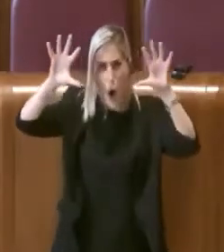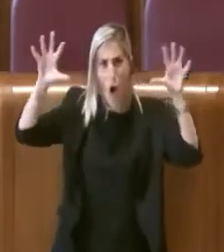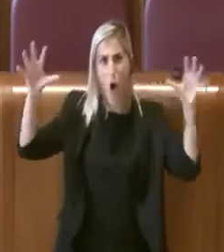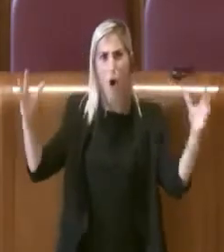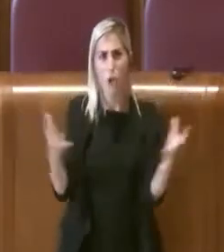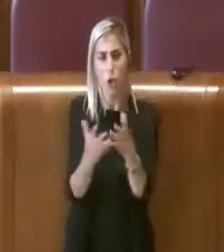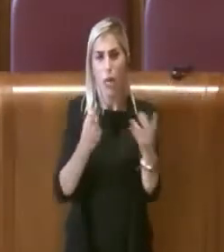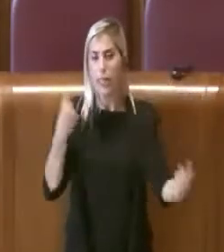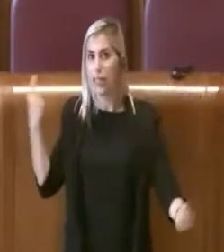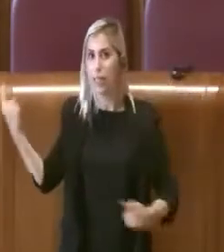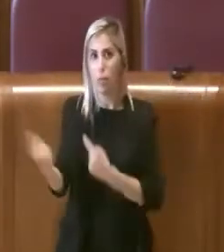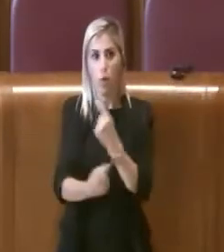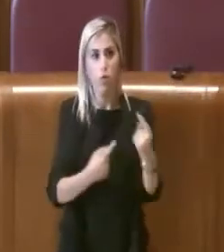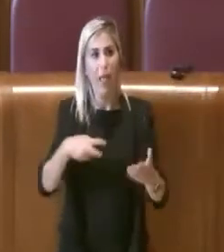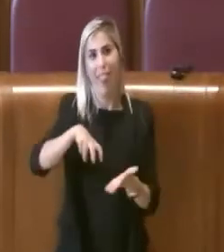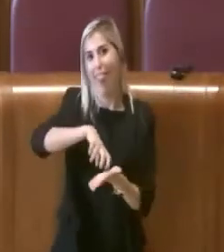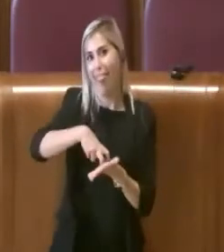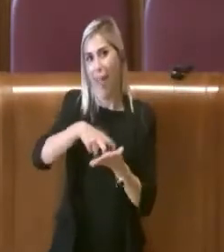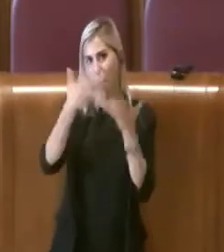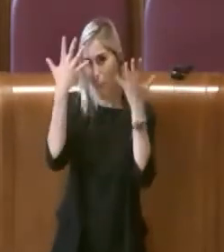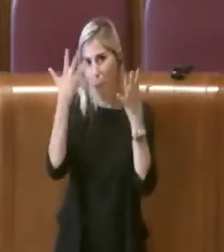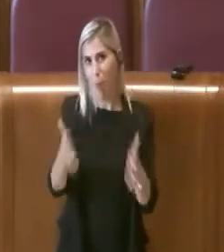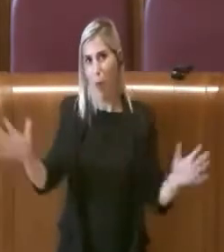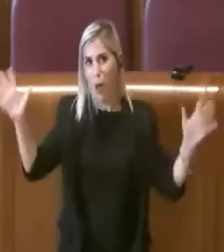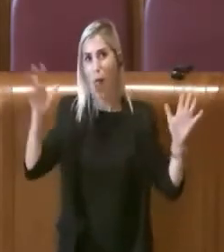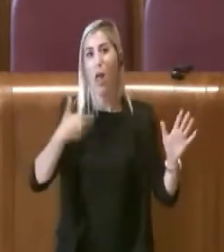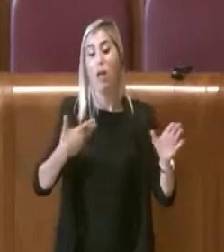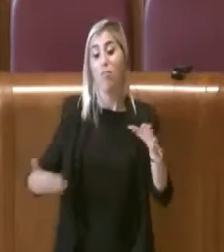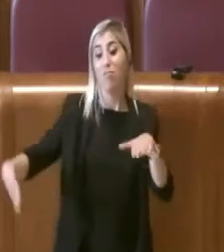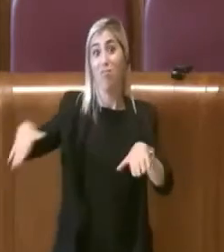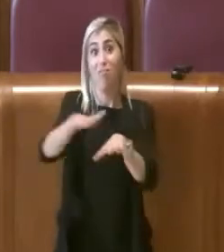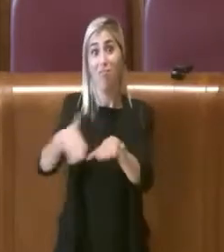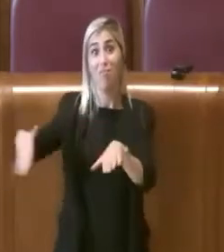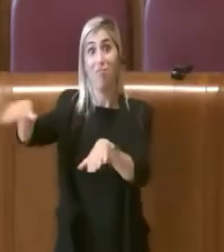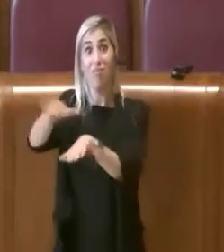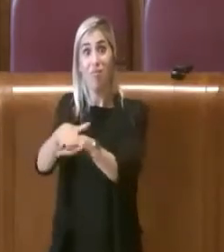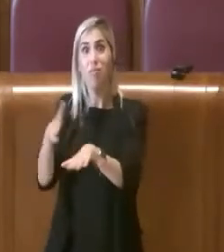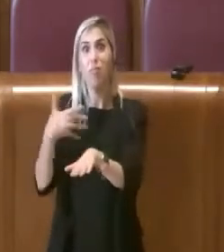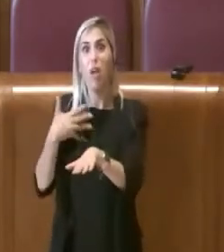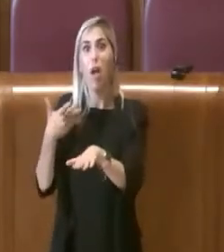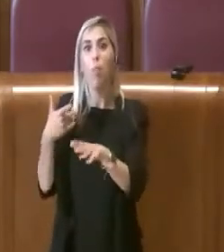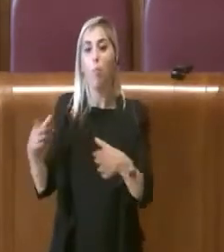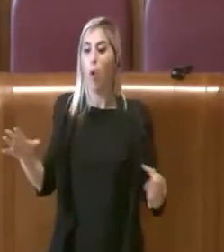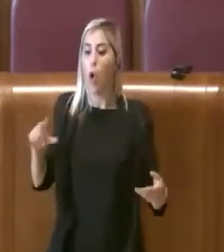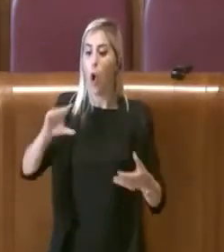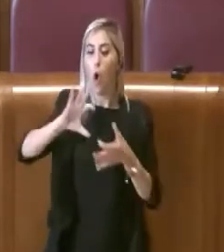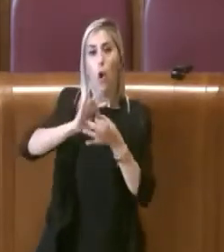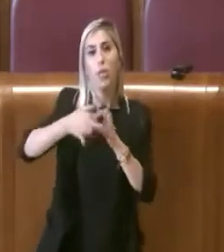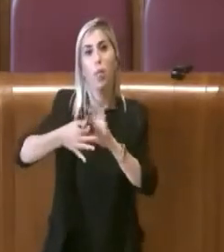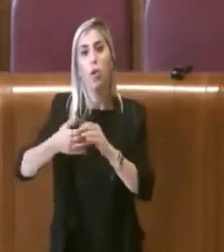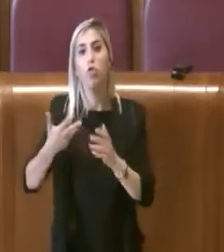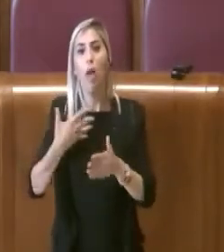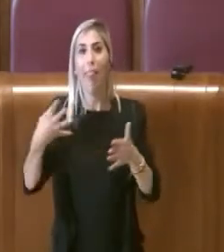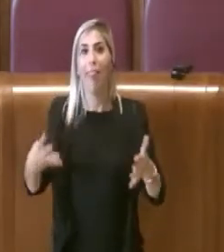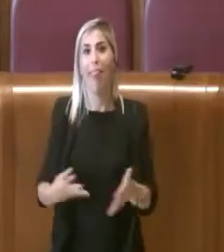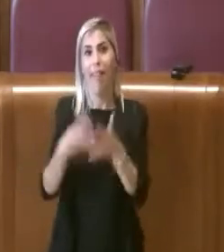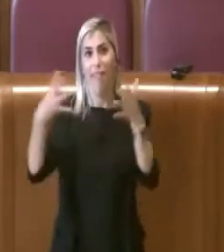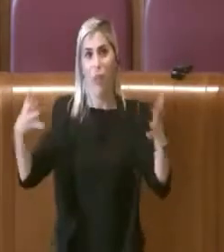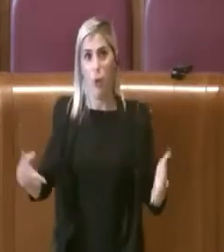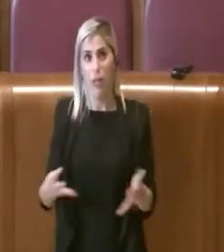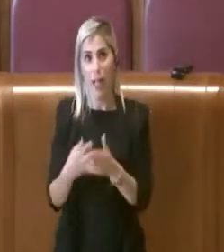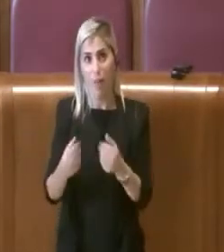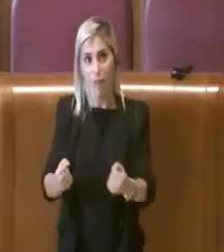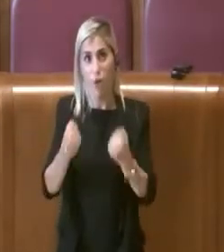intero, una situazione già fragile dei cimiteri ha fatto sì che ci potessero essere delle difficoltà